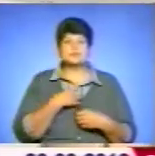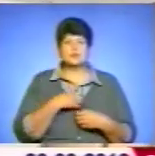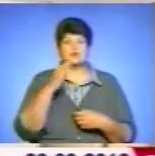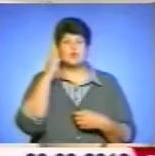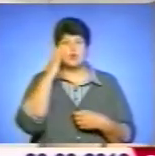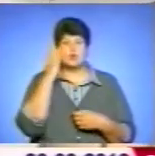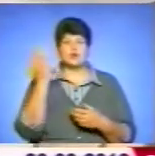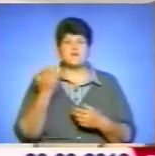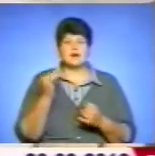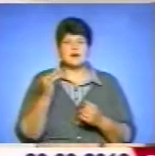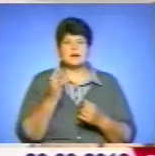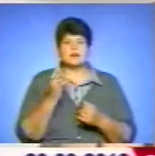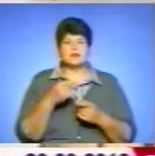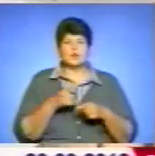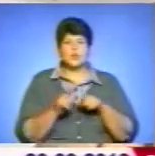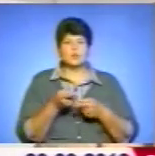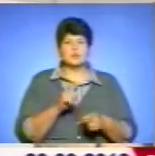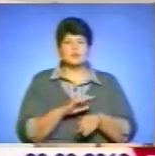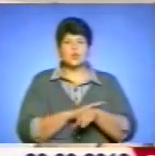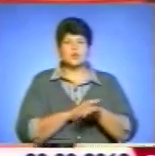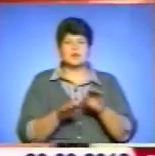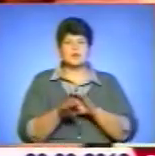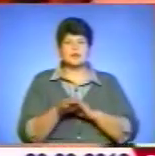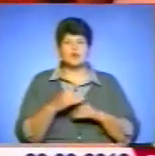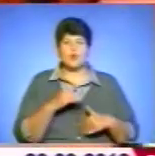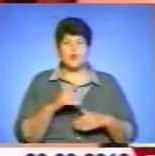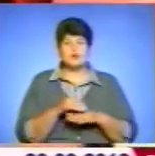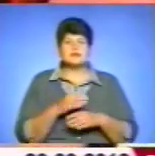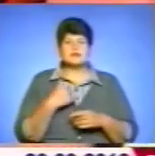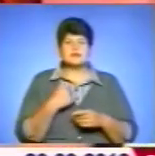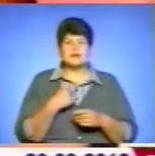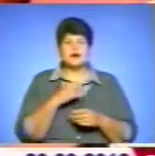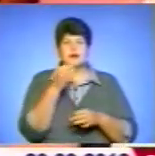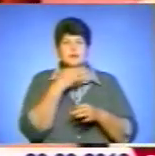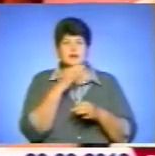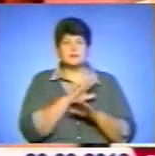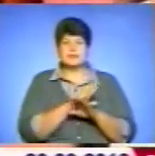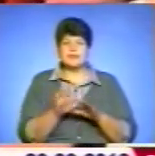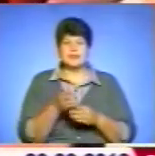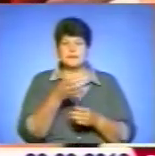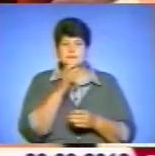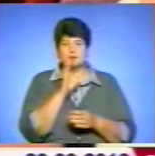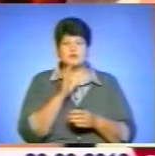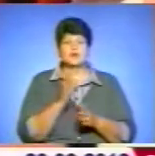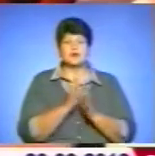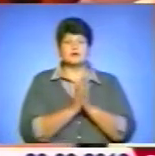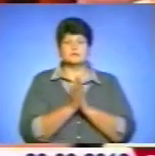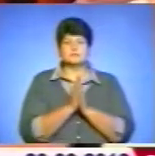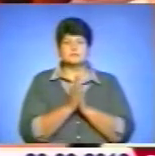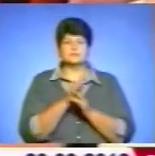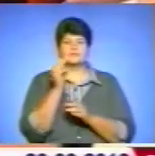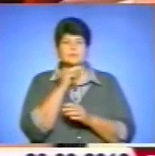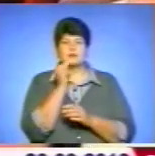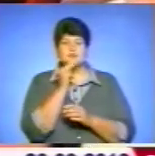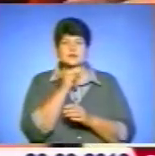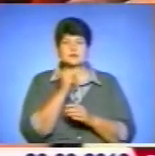і голова, і крутить руки, ноги крутить. Я ліками не лікуюся, я переважно лікуюся природними засобами, чаями,